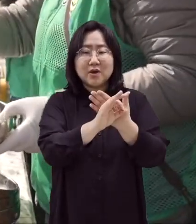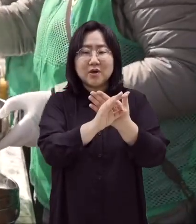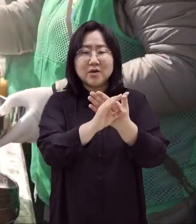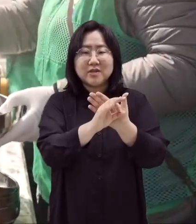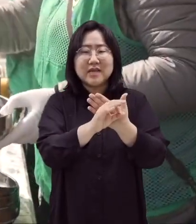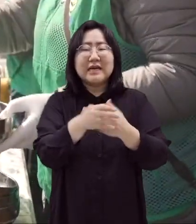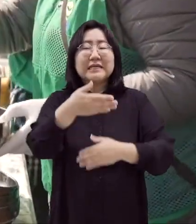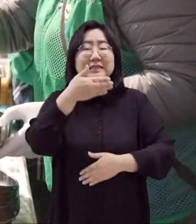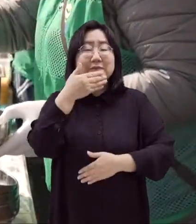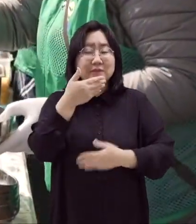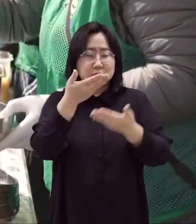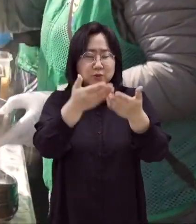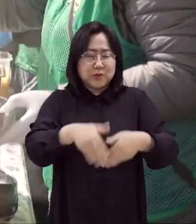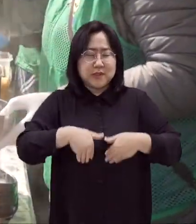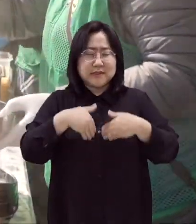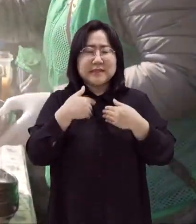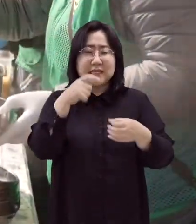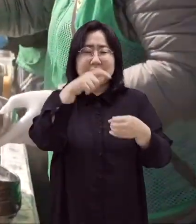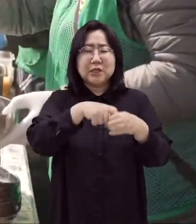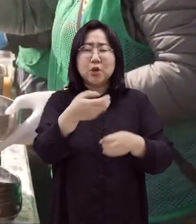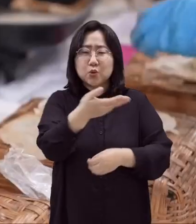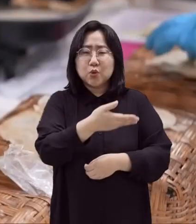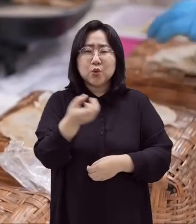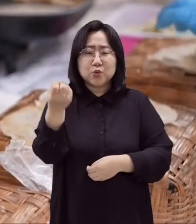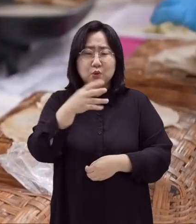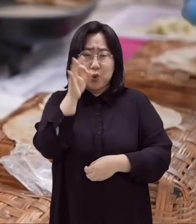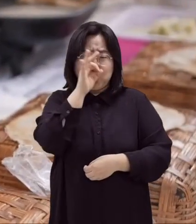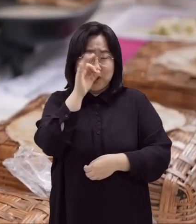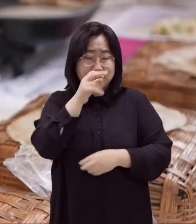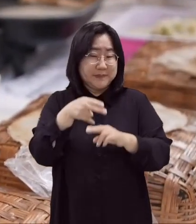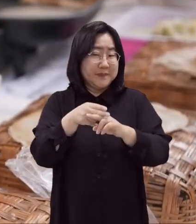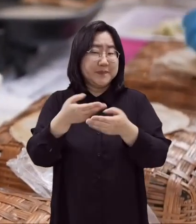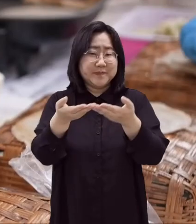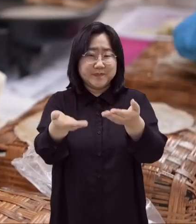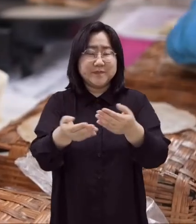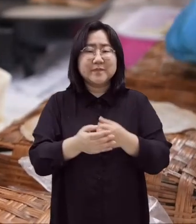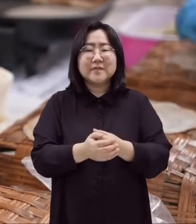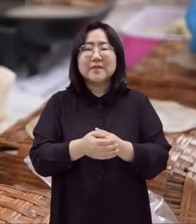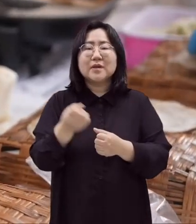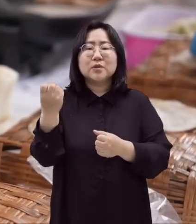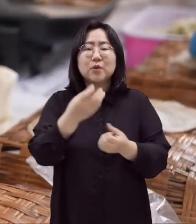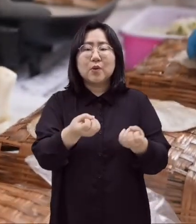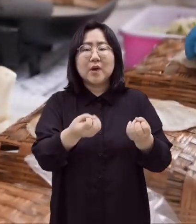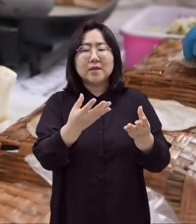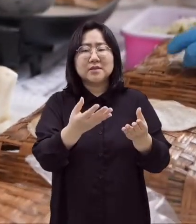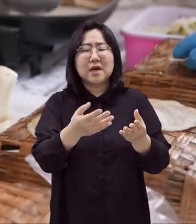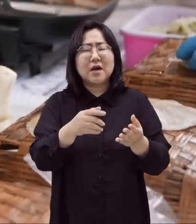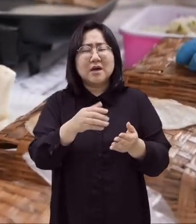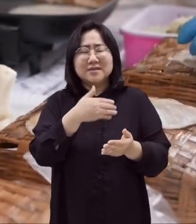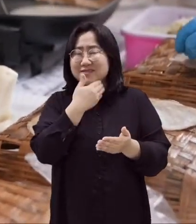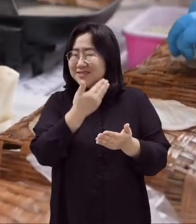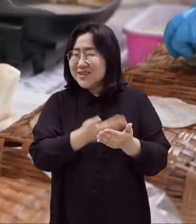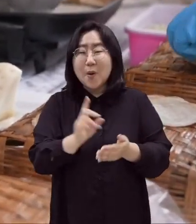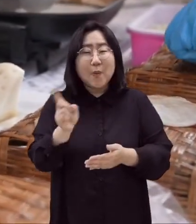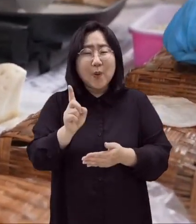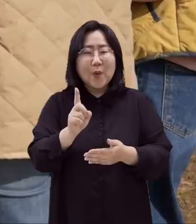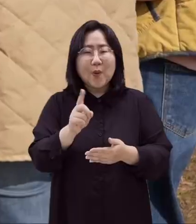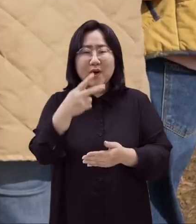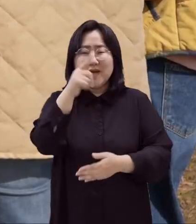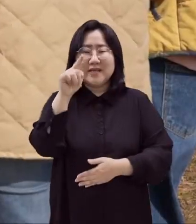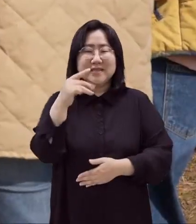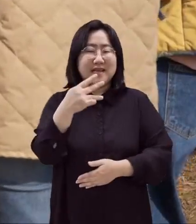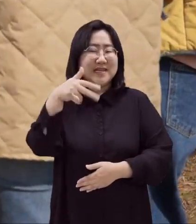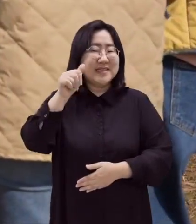서름식으로 따뜻한 떡국과 돈베고기가 제공됐고요. 특히 행사의 백미라 할 수 있는 달집 태우기는